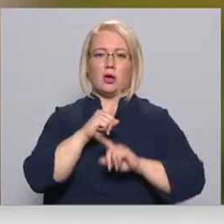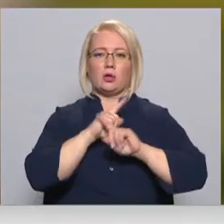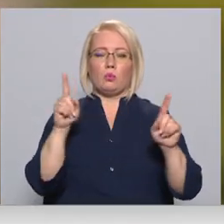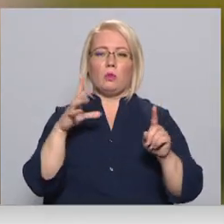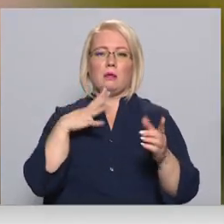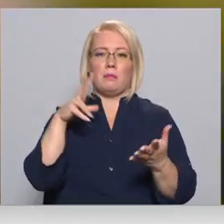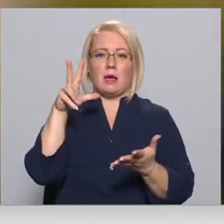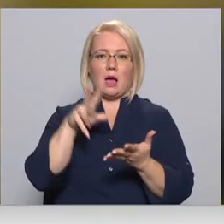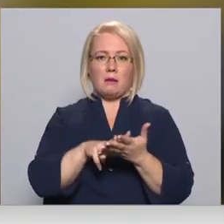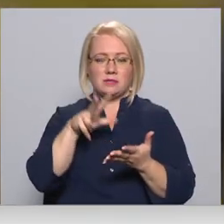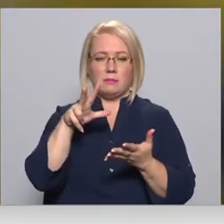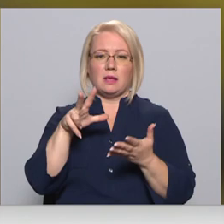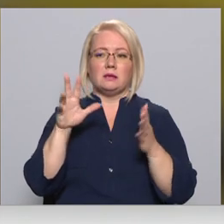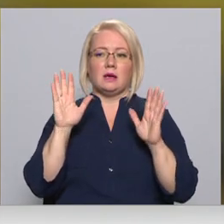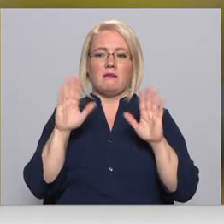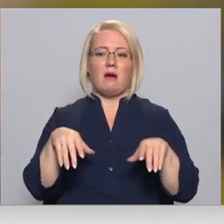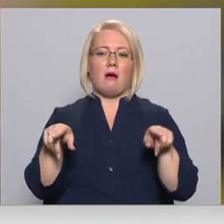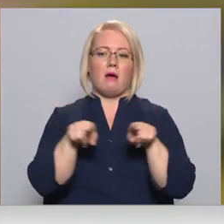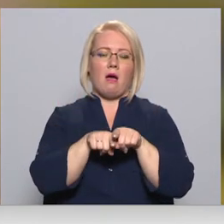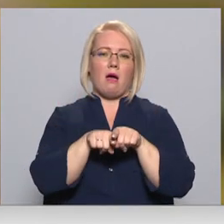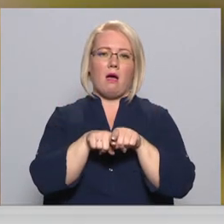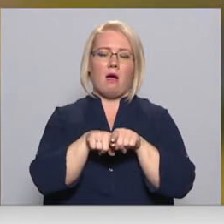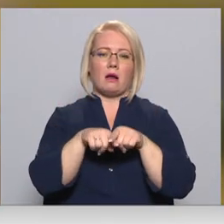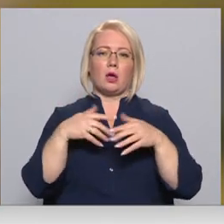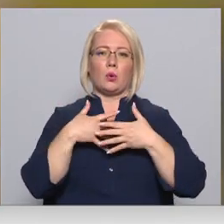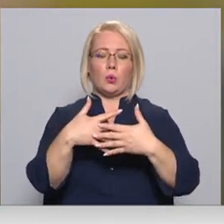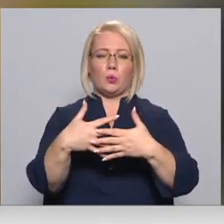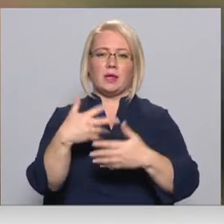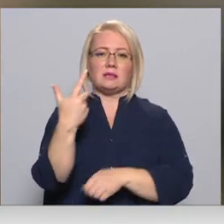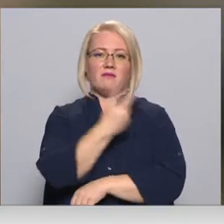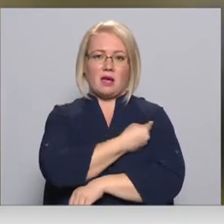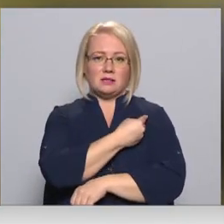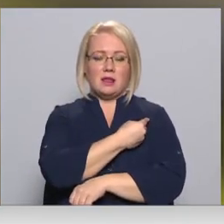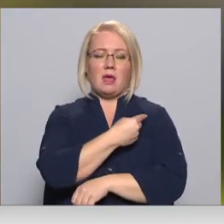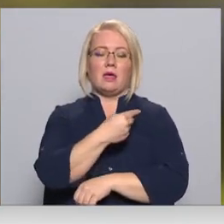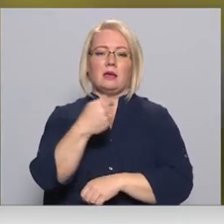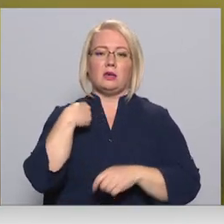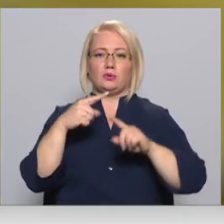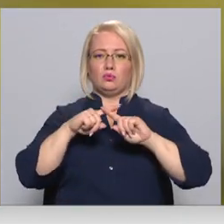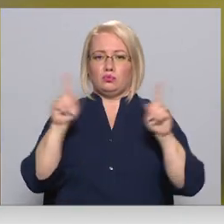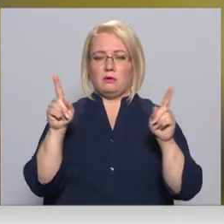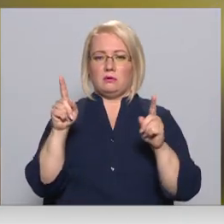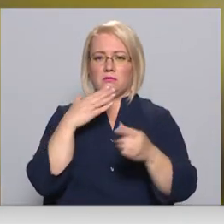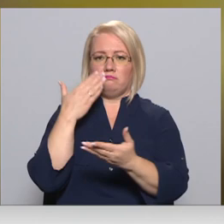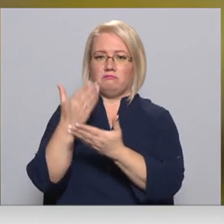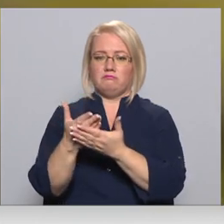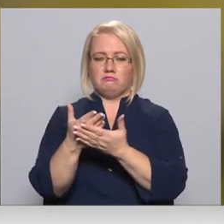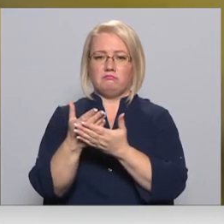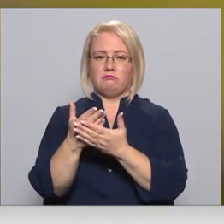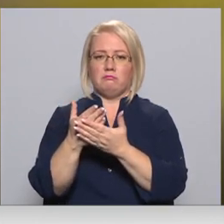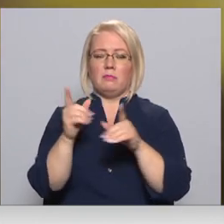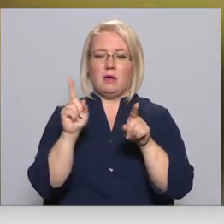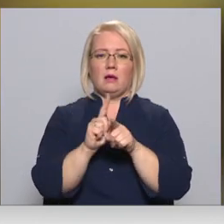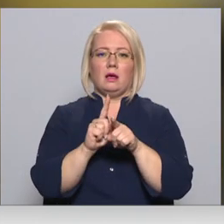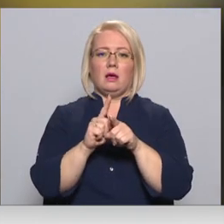Kā vārdu sākt arī grūtnieces vakcinēties, tad uzreiz arī